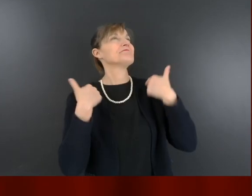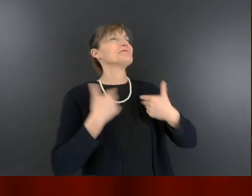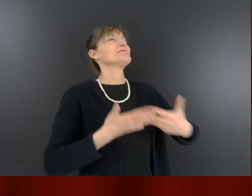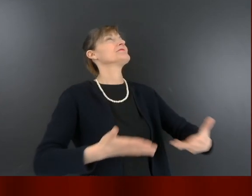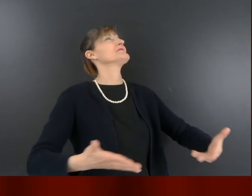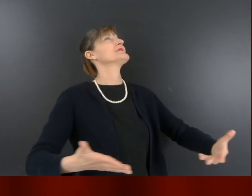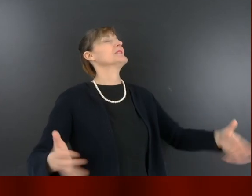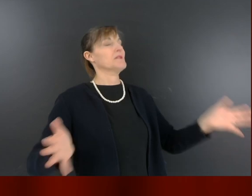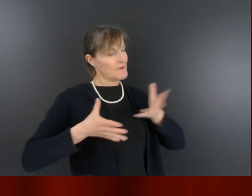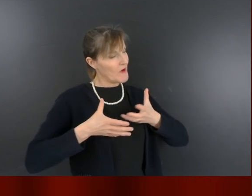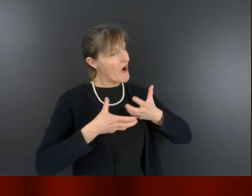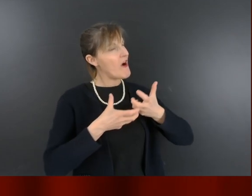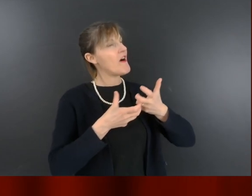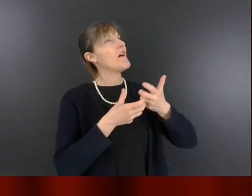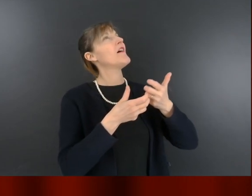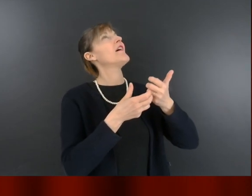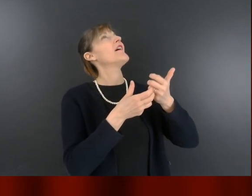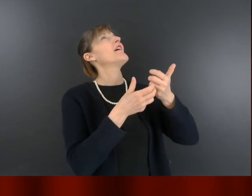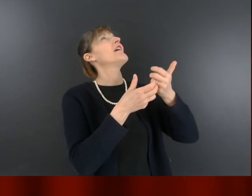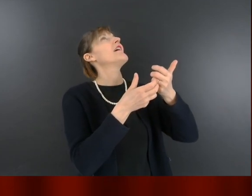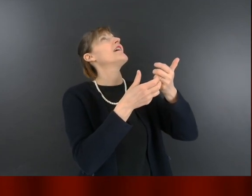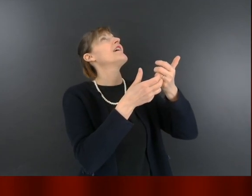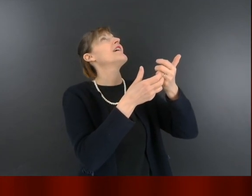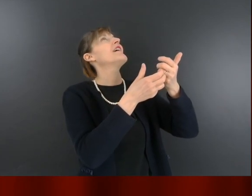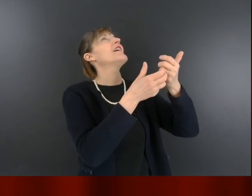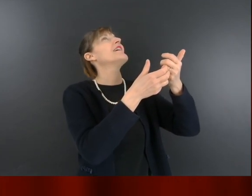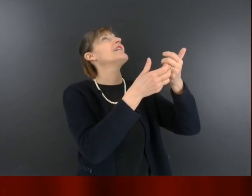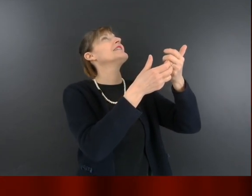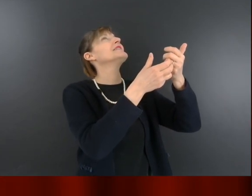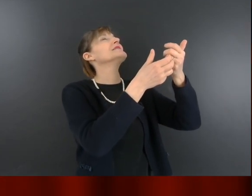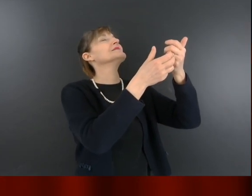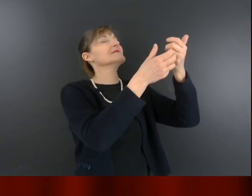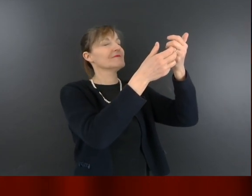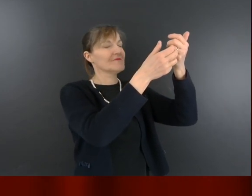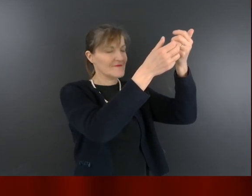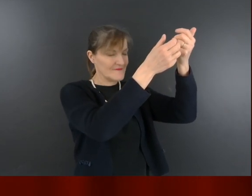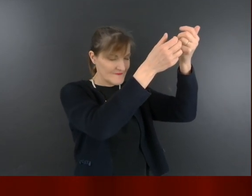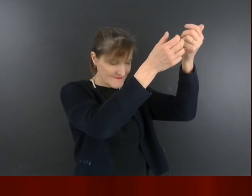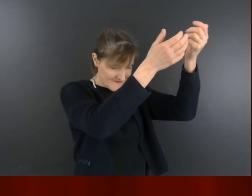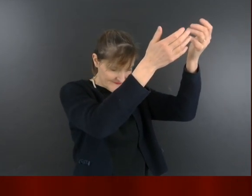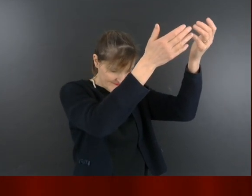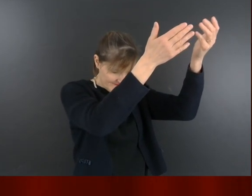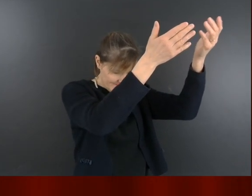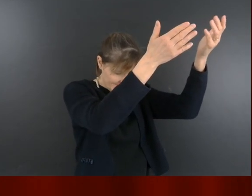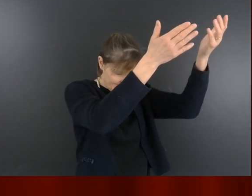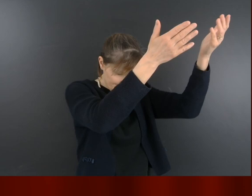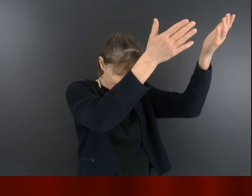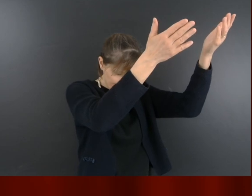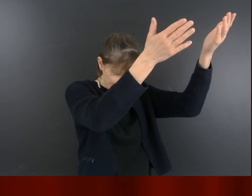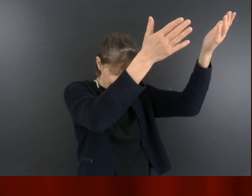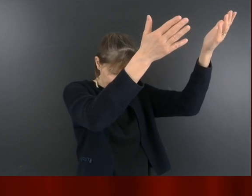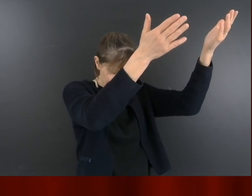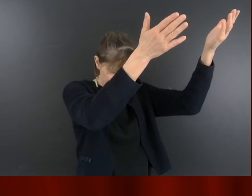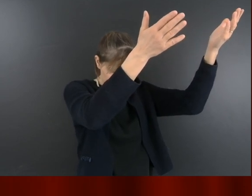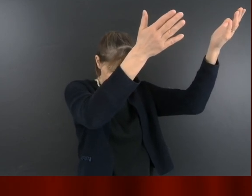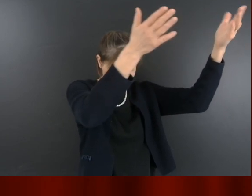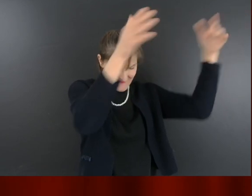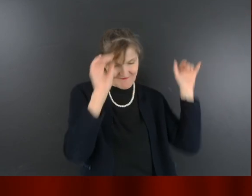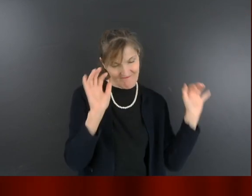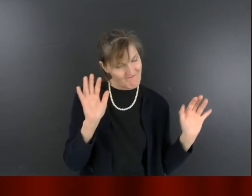suis, prends-moi